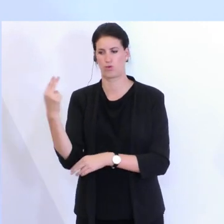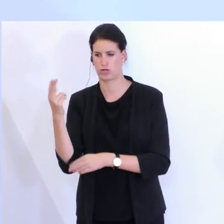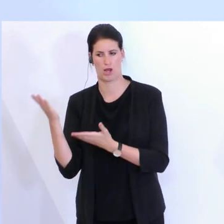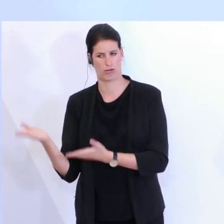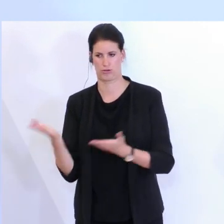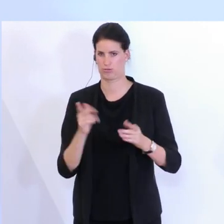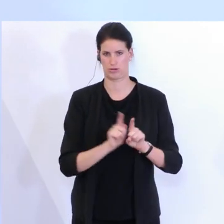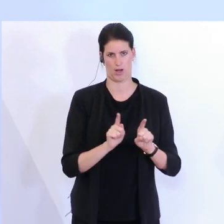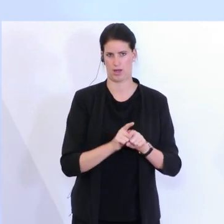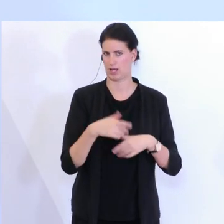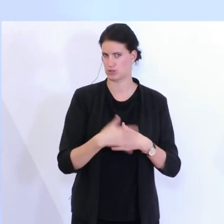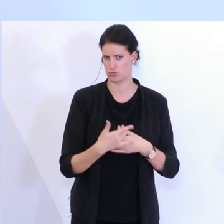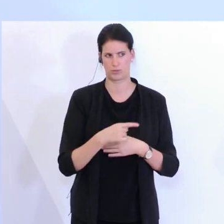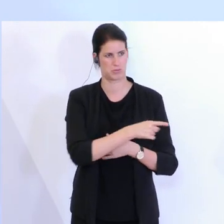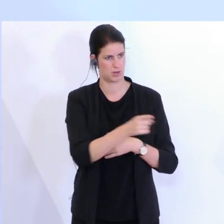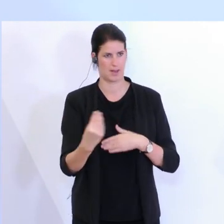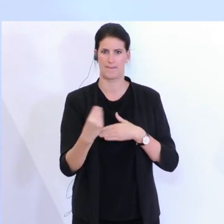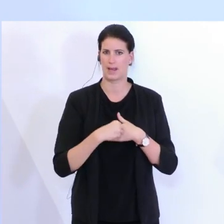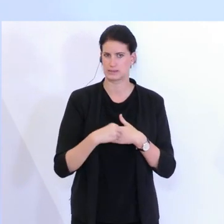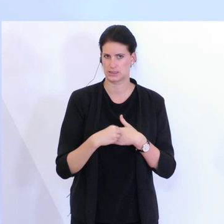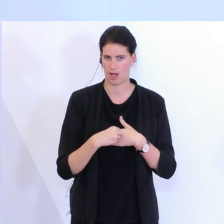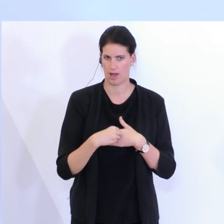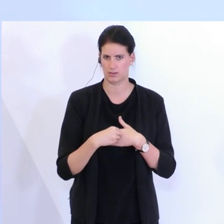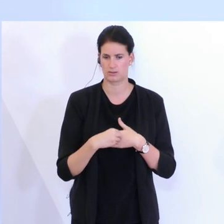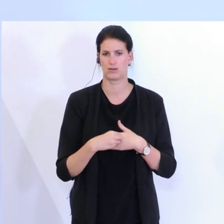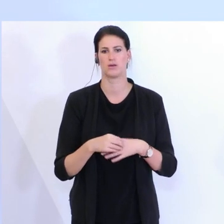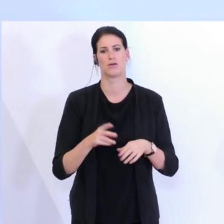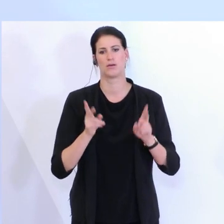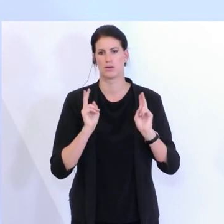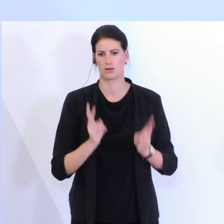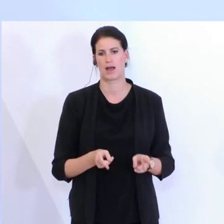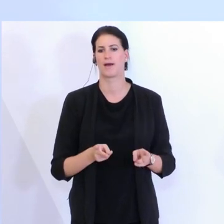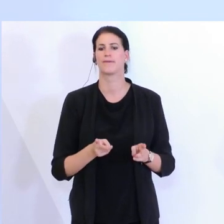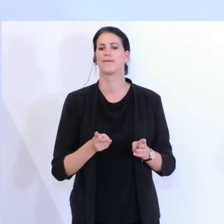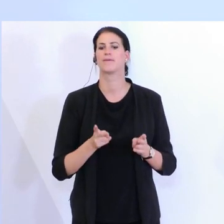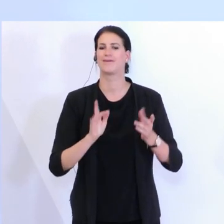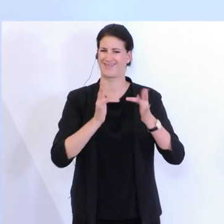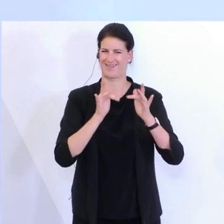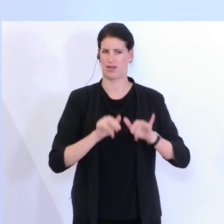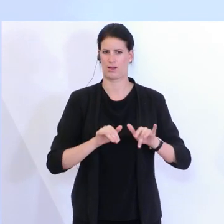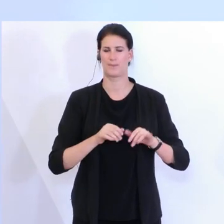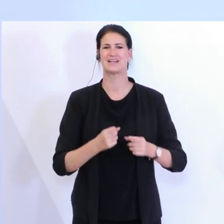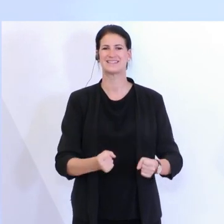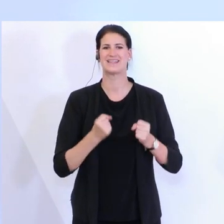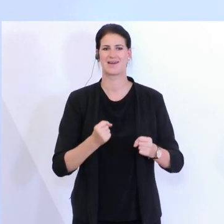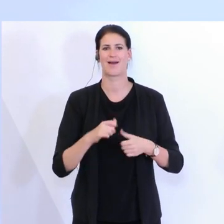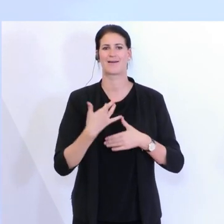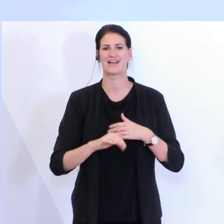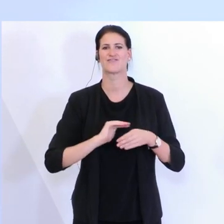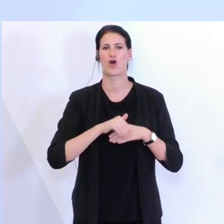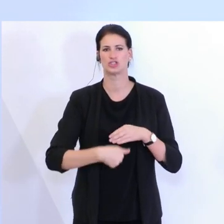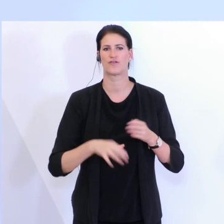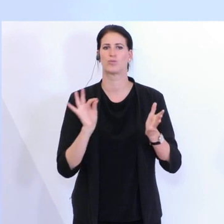ganz einfach. Sie melden sich an. Sie können sich alles ansehen auf sicheregastfreundschaft ade. Und die bewährte